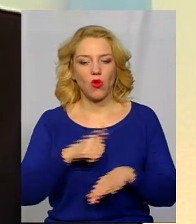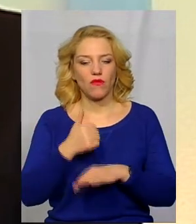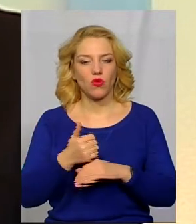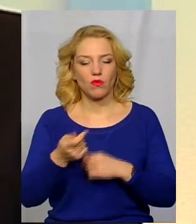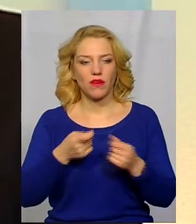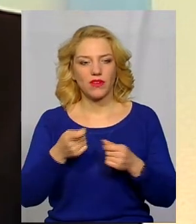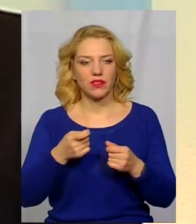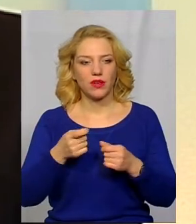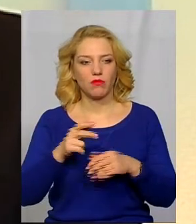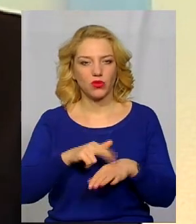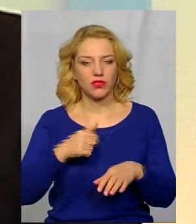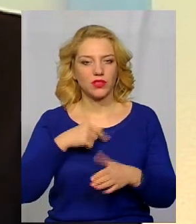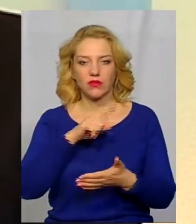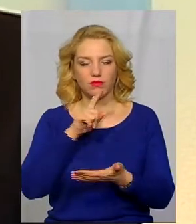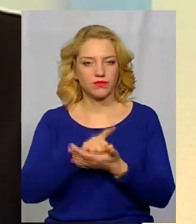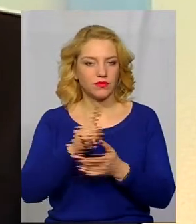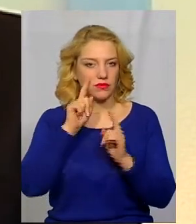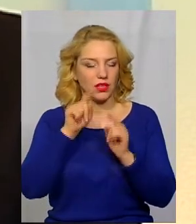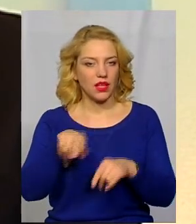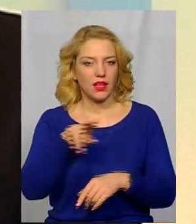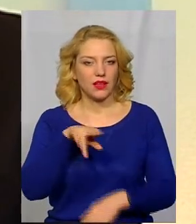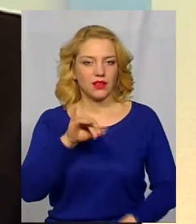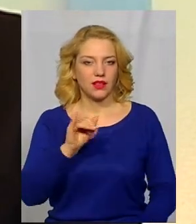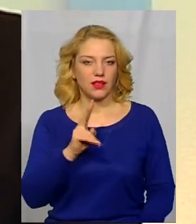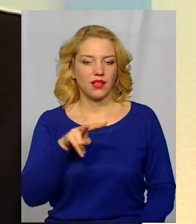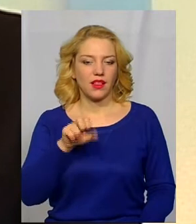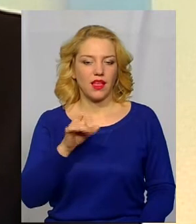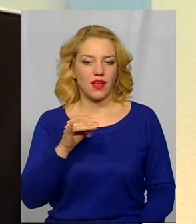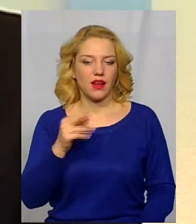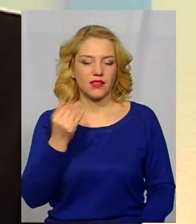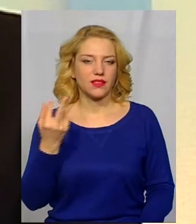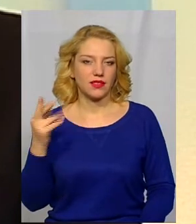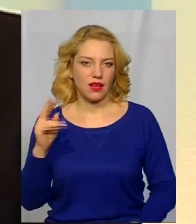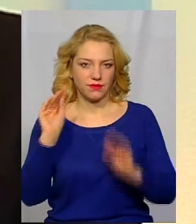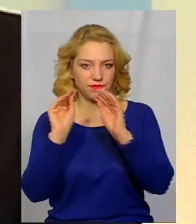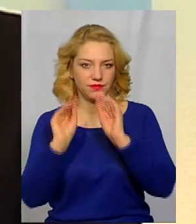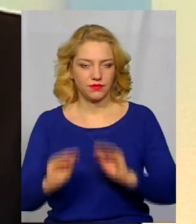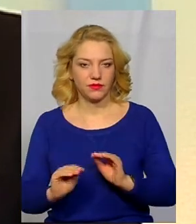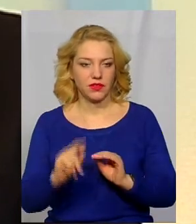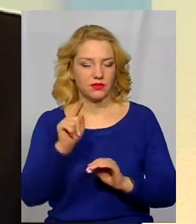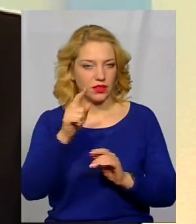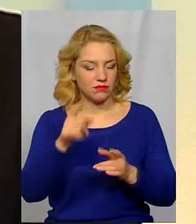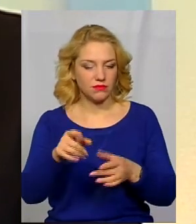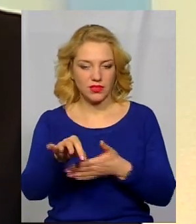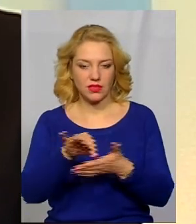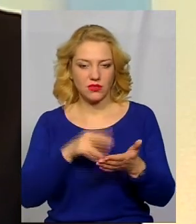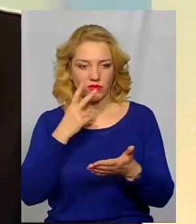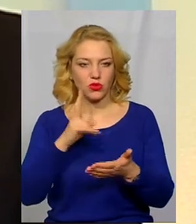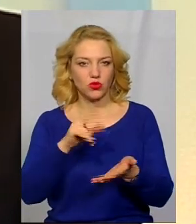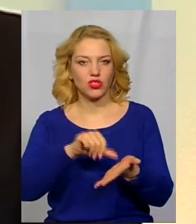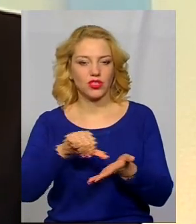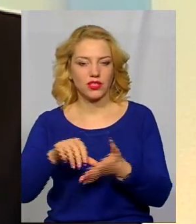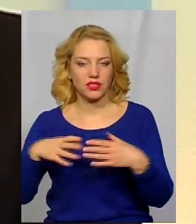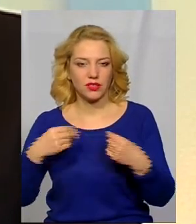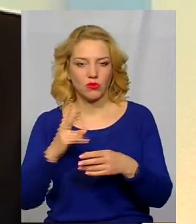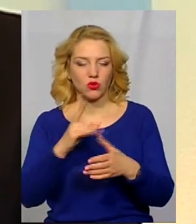'язково увагу на декларацію. Це для мене перше, на що я звертаю увагу, тому що там зразу видно члени сім'ї, хто